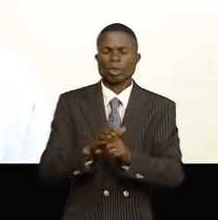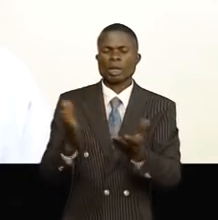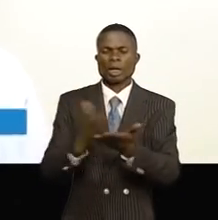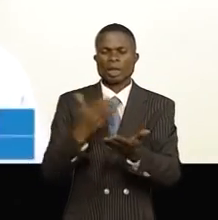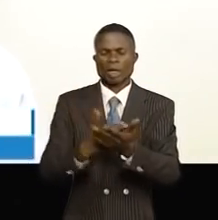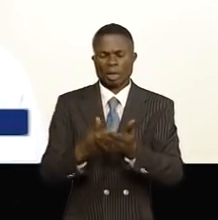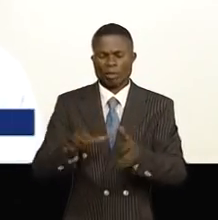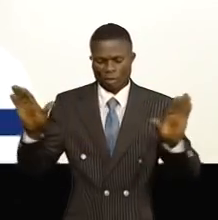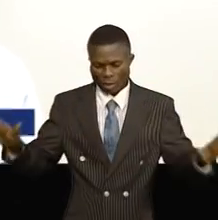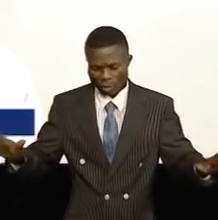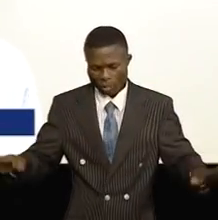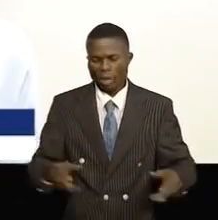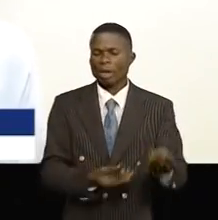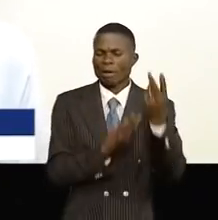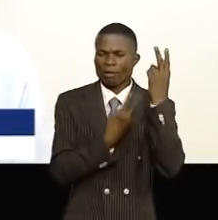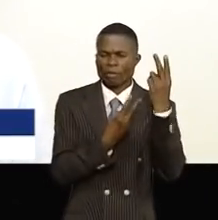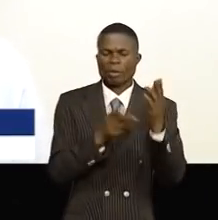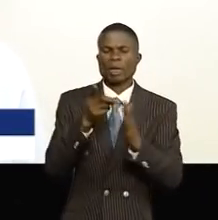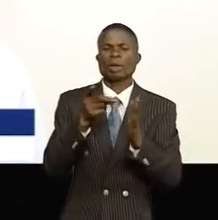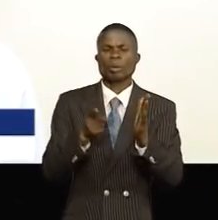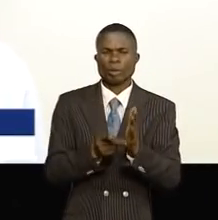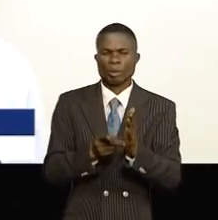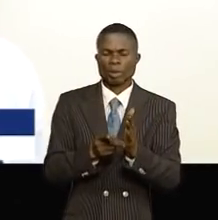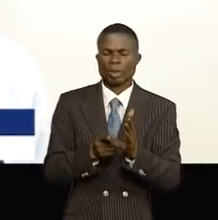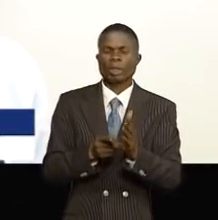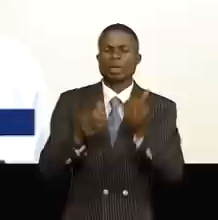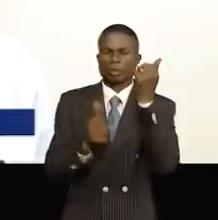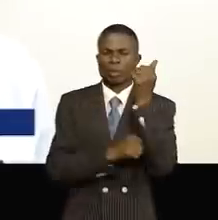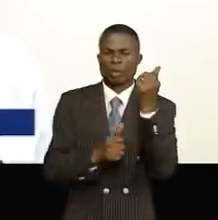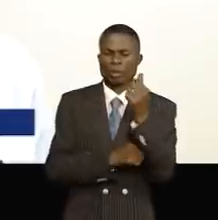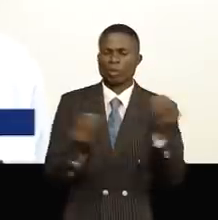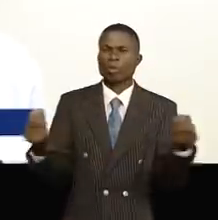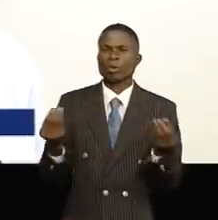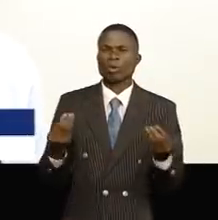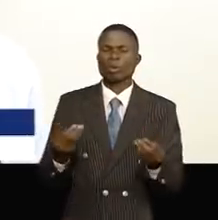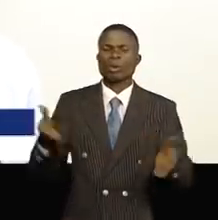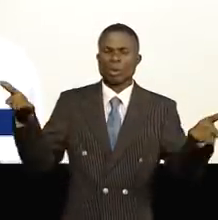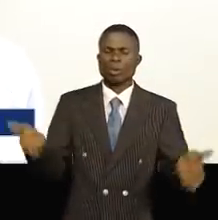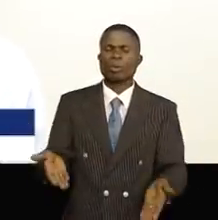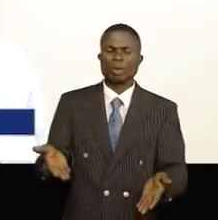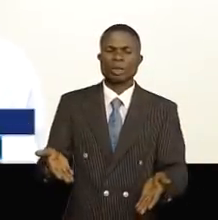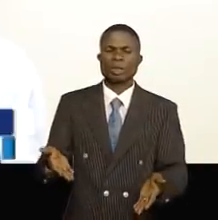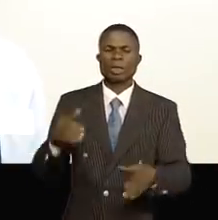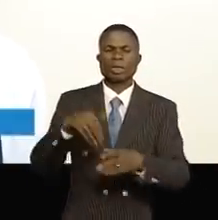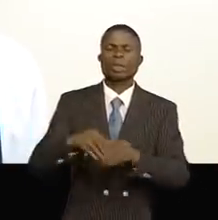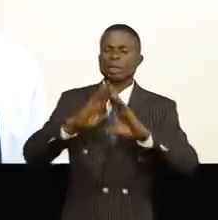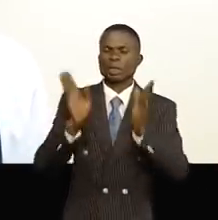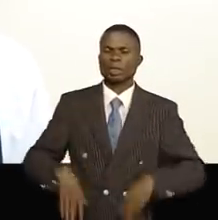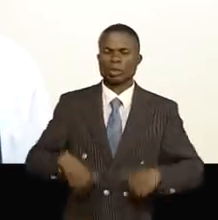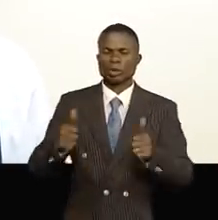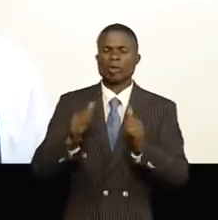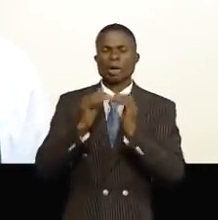les vertus, les valeurs, les principes de l'homme pour que nous soyons parmi ceux-là qui vivent